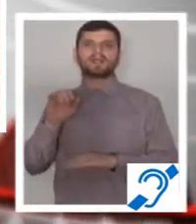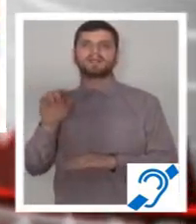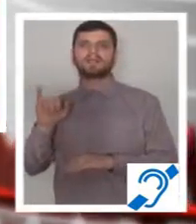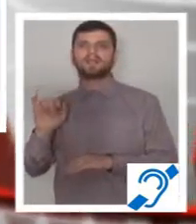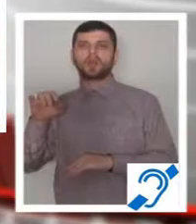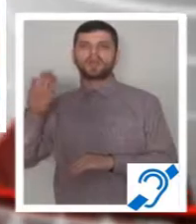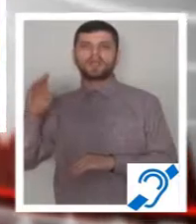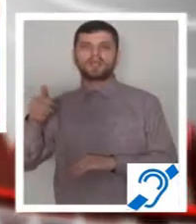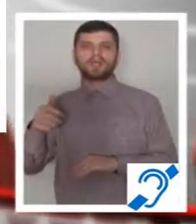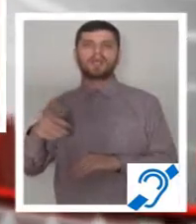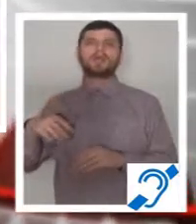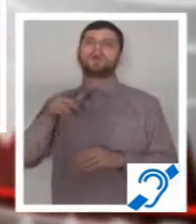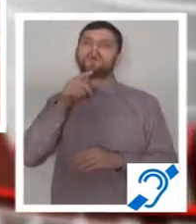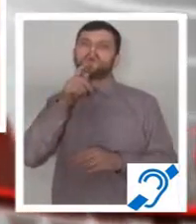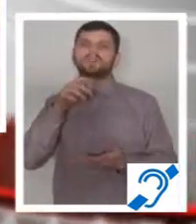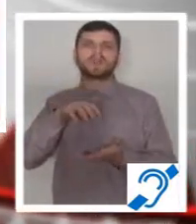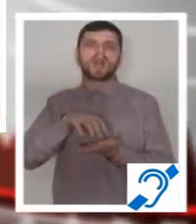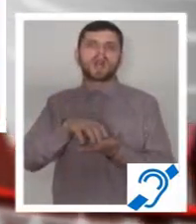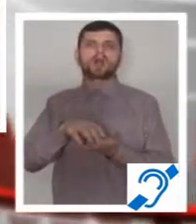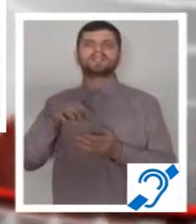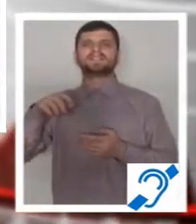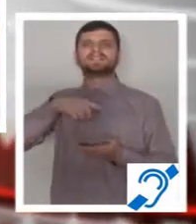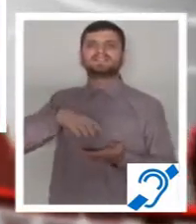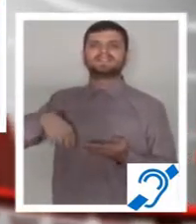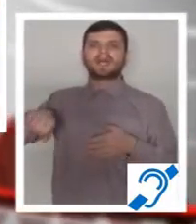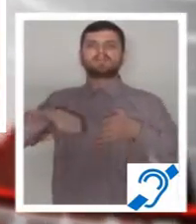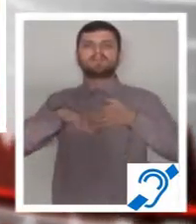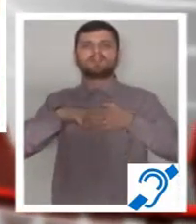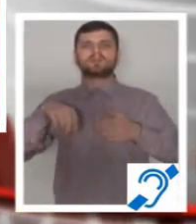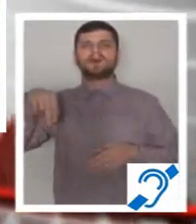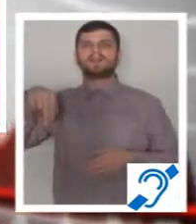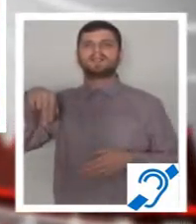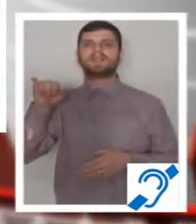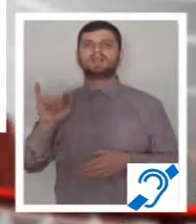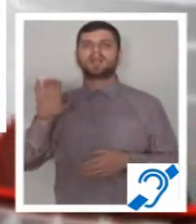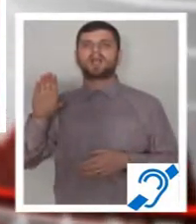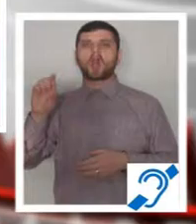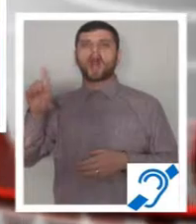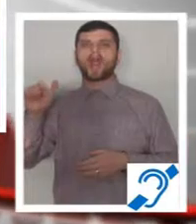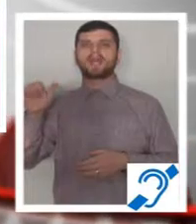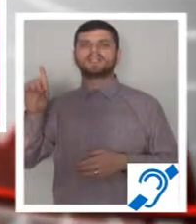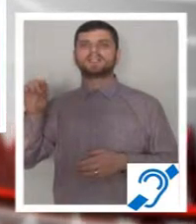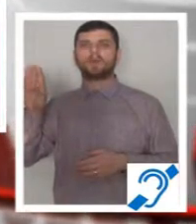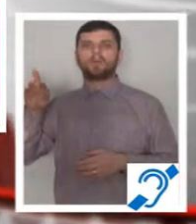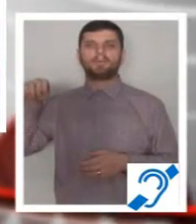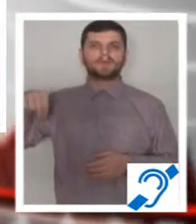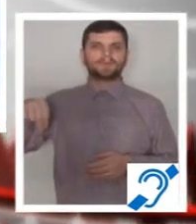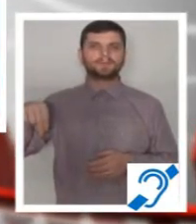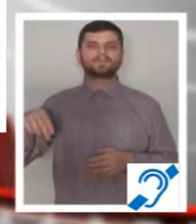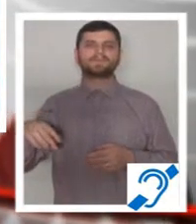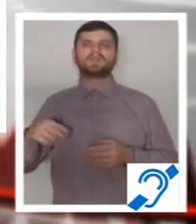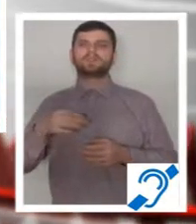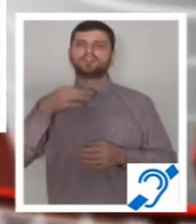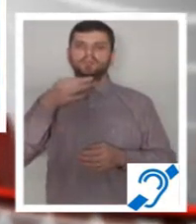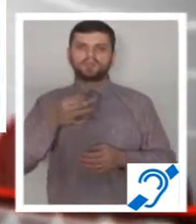amenajat în zona stadionului Nicolae Dobrin, deși au existat cereri pentru amplasarea lui în parcul Ștrand sau în centru. Numai că fiind zone reabilitate cu